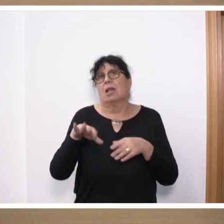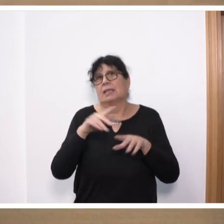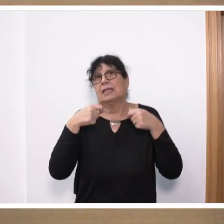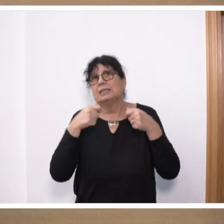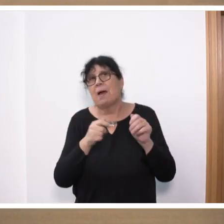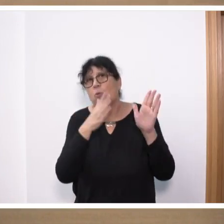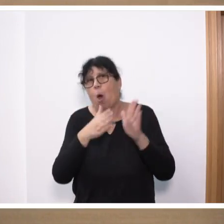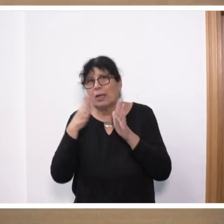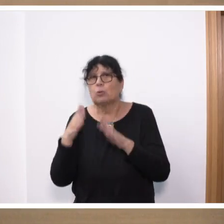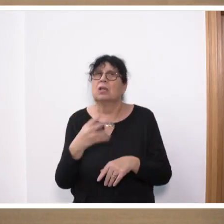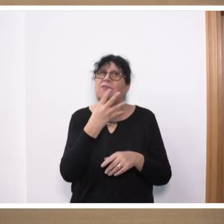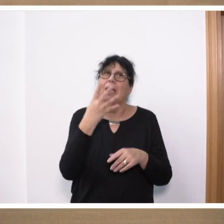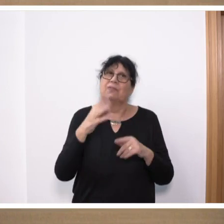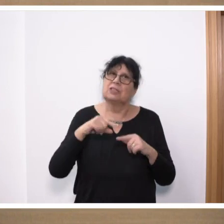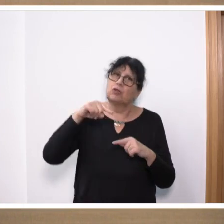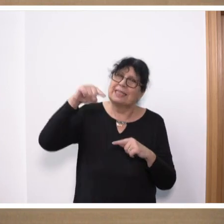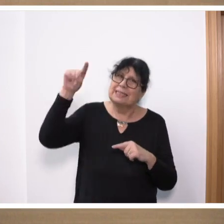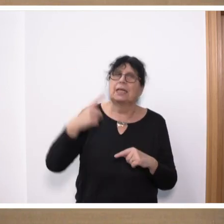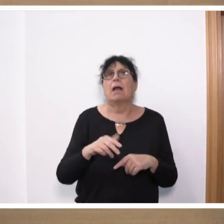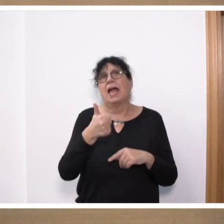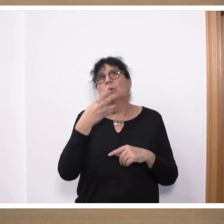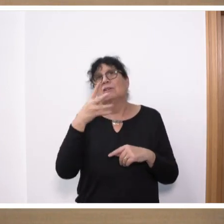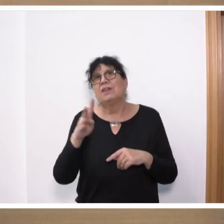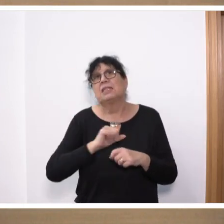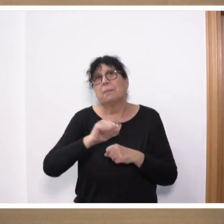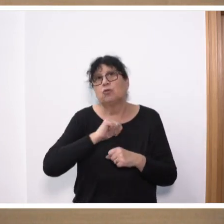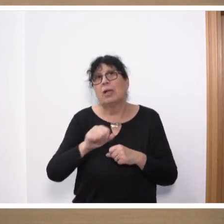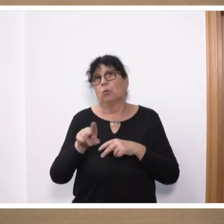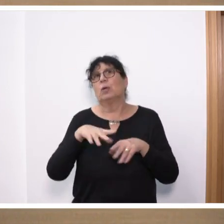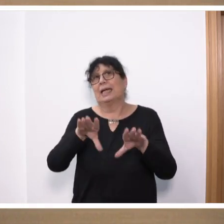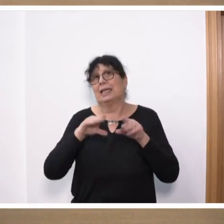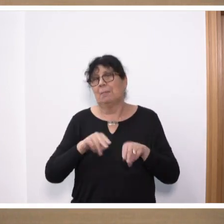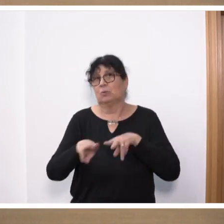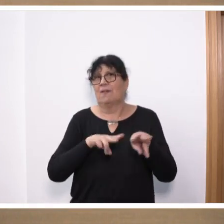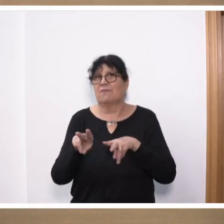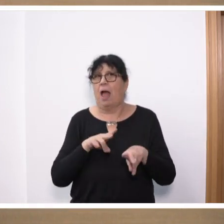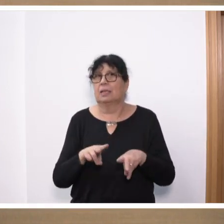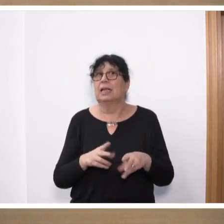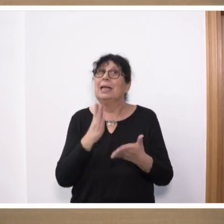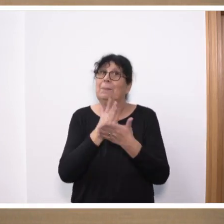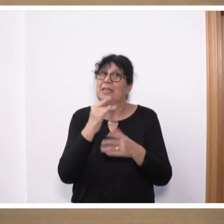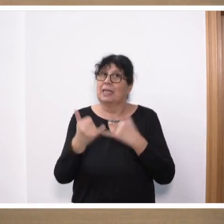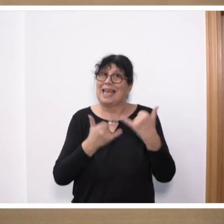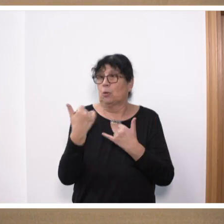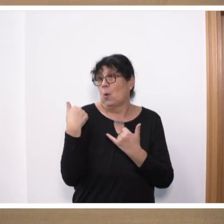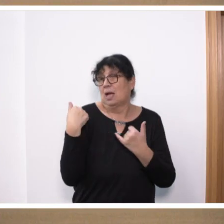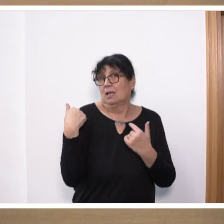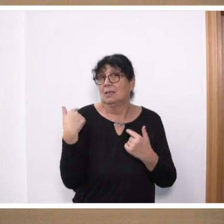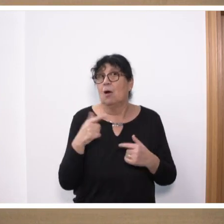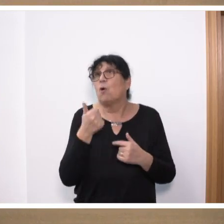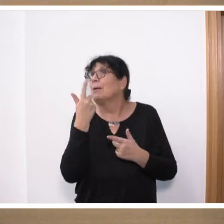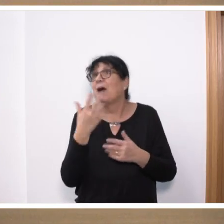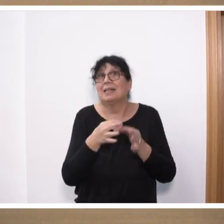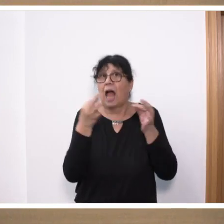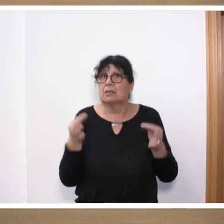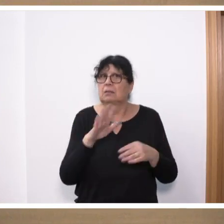und Berichtspflichten, 41 auf die Beschleunigung von Genehmigungsverfahren. Und erst Mitte Januar diesen Jahres, also quasi vor wenigen Tagen,